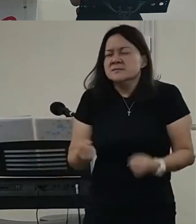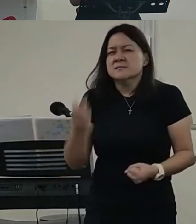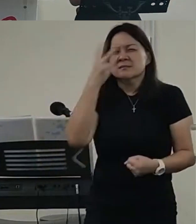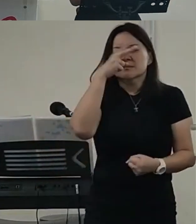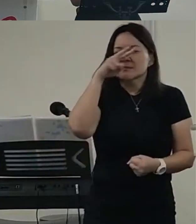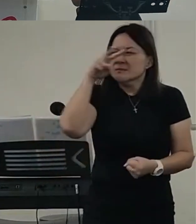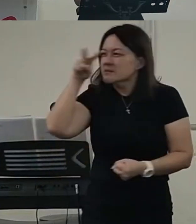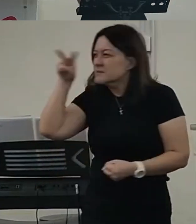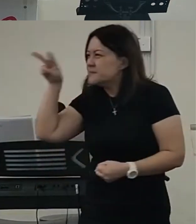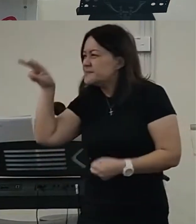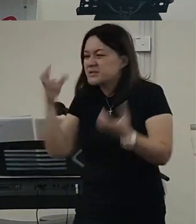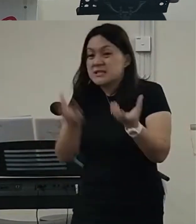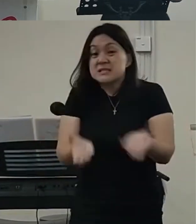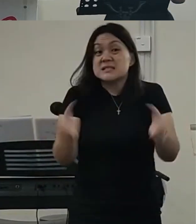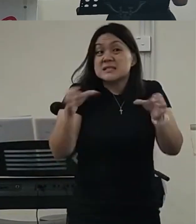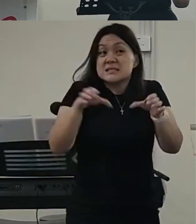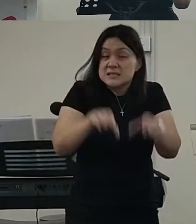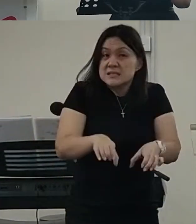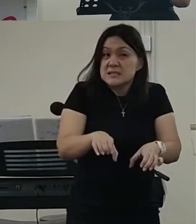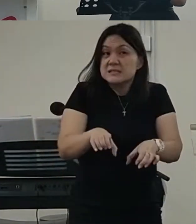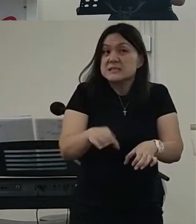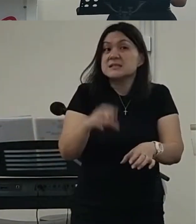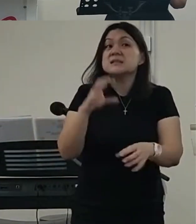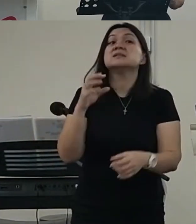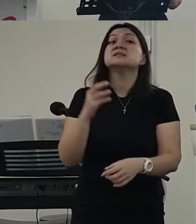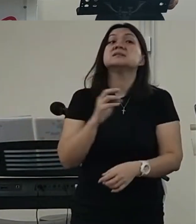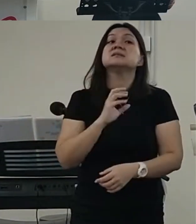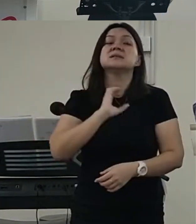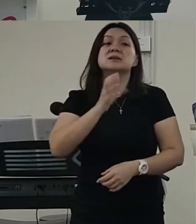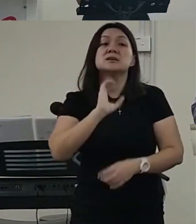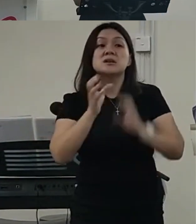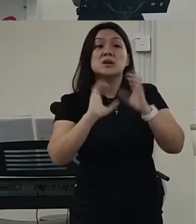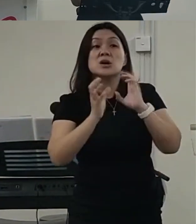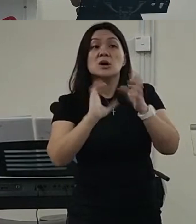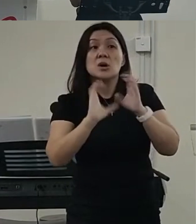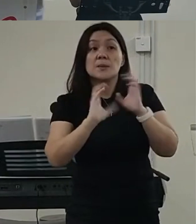那么我吃饱之后呢我就看有没有一个机会呢我能够跟他说话